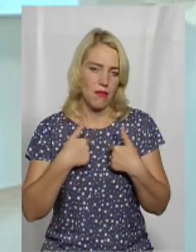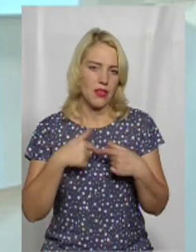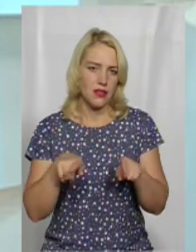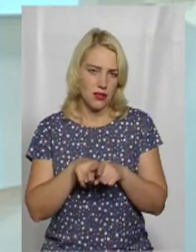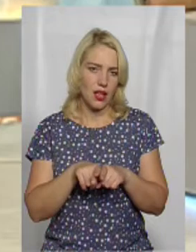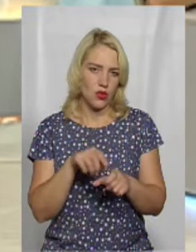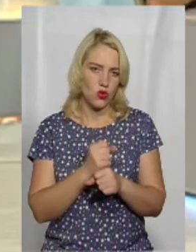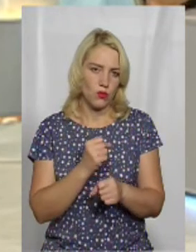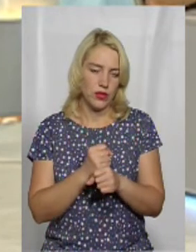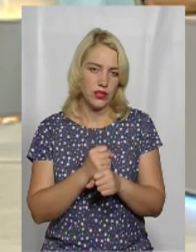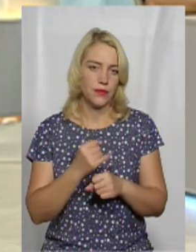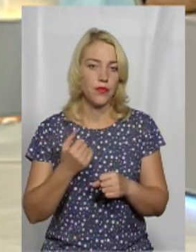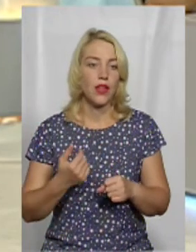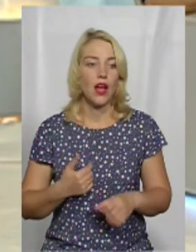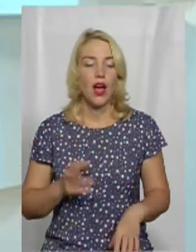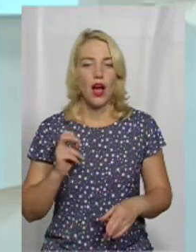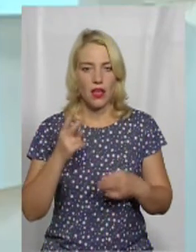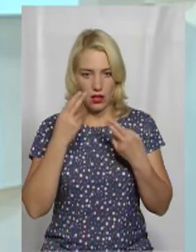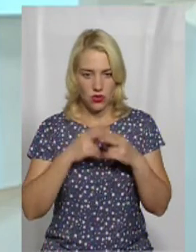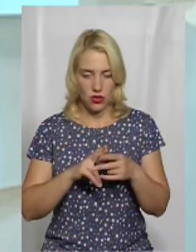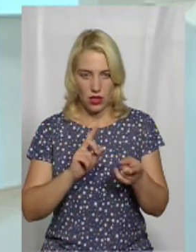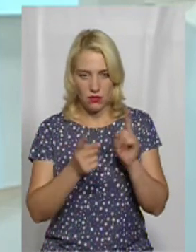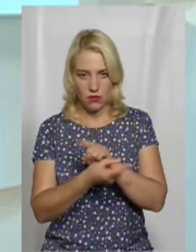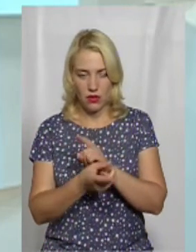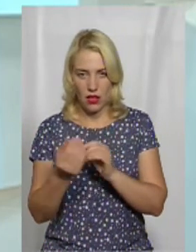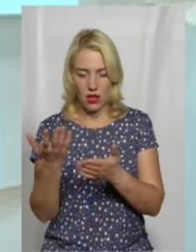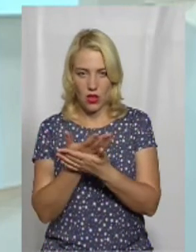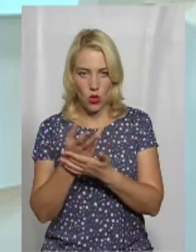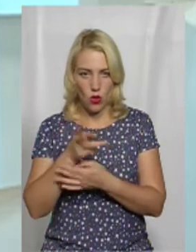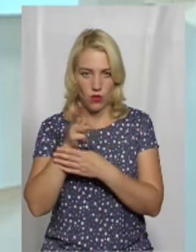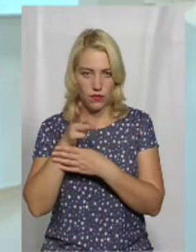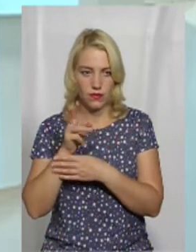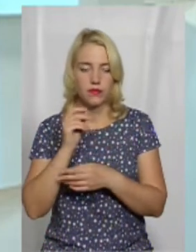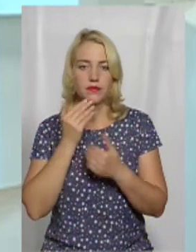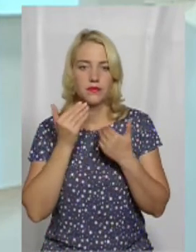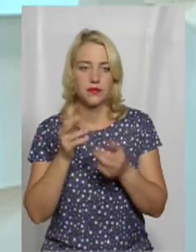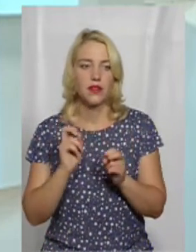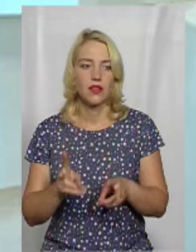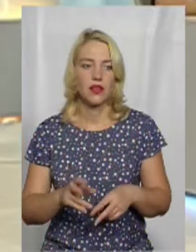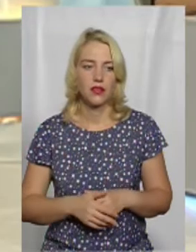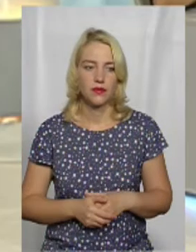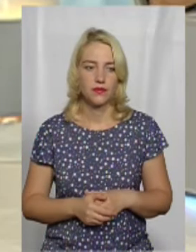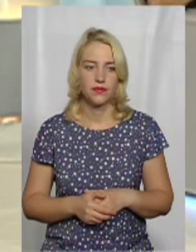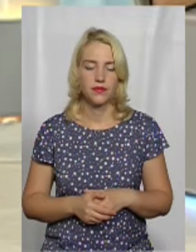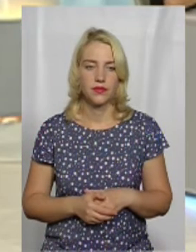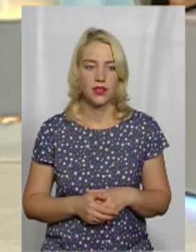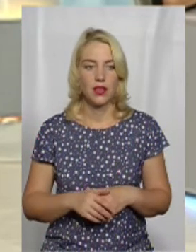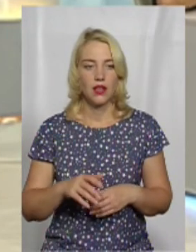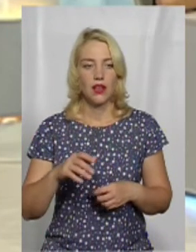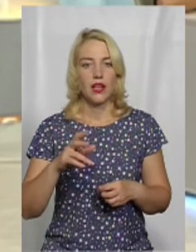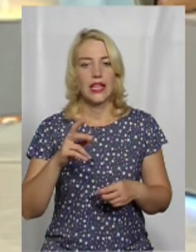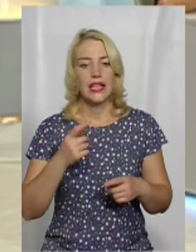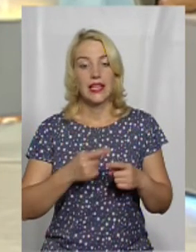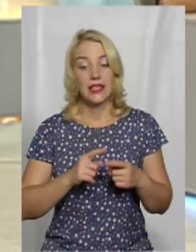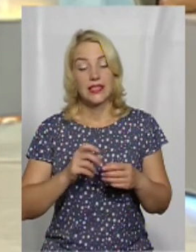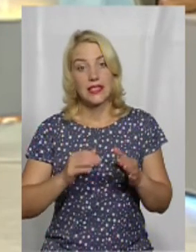інженер став робити кіно? Відбулось більше навпаки. А, навпаки. Так, так. З